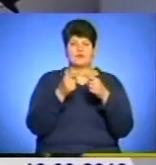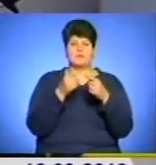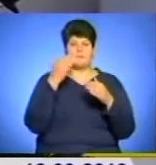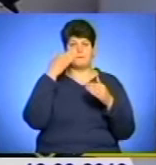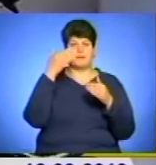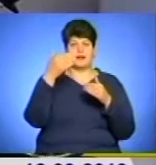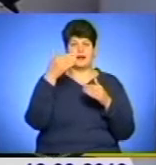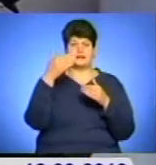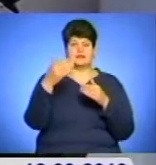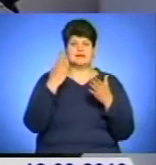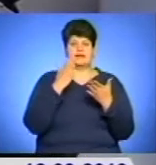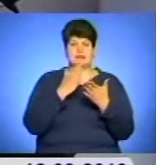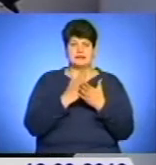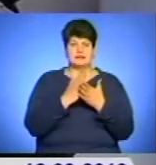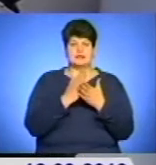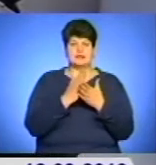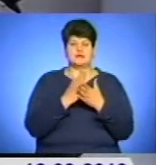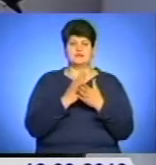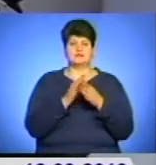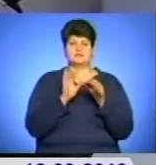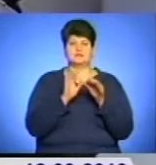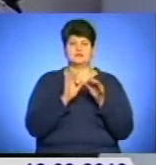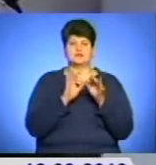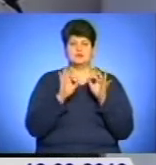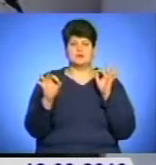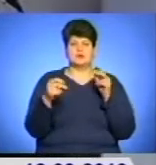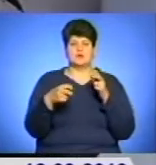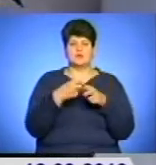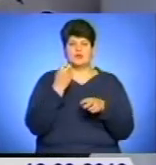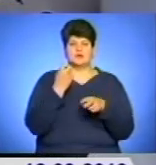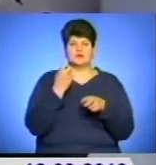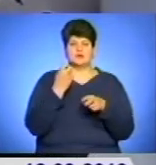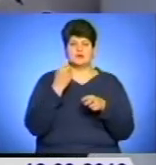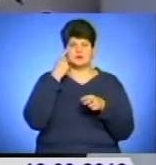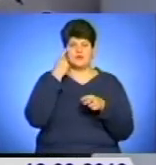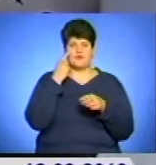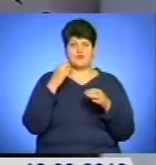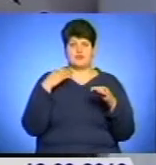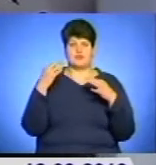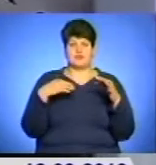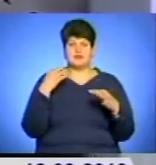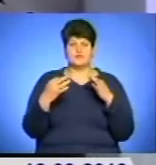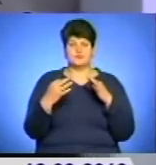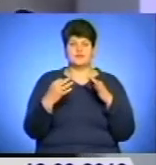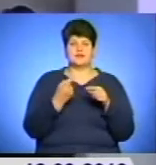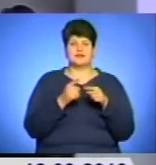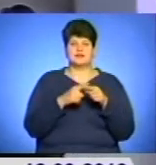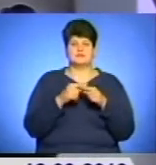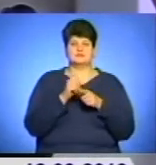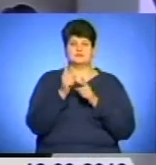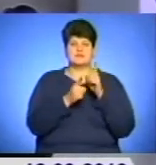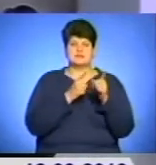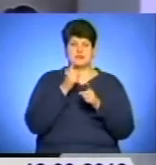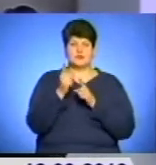і йде ішемічне порушення кровопостачання зорового нерву. Із-за цього йде атрофія цього